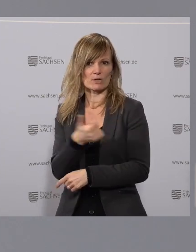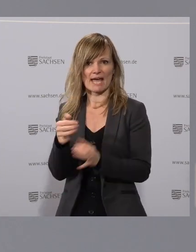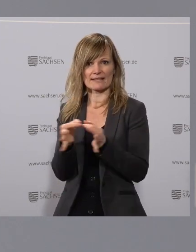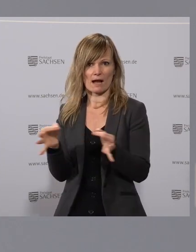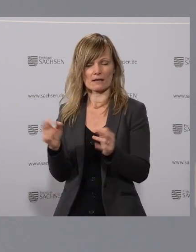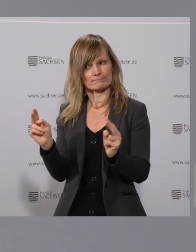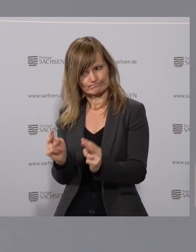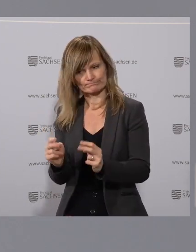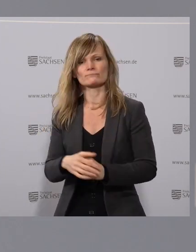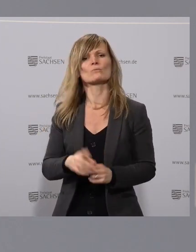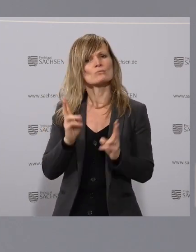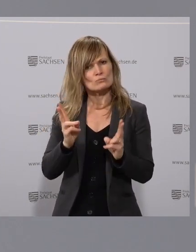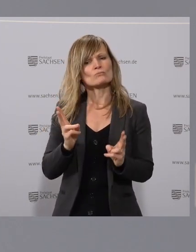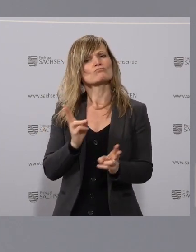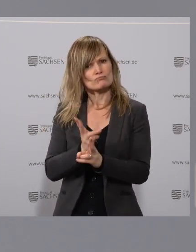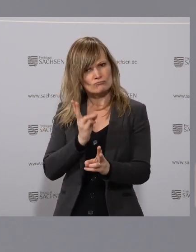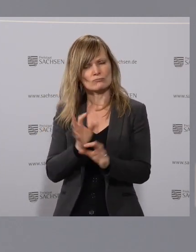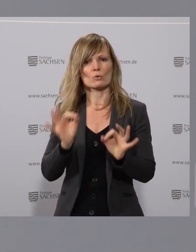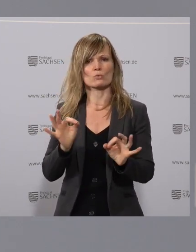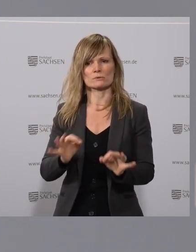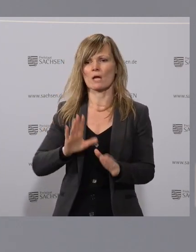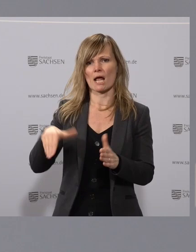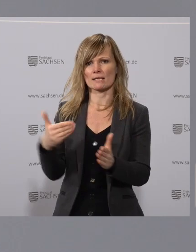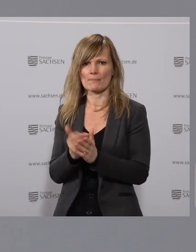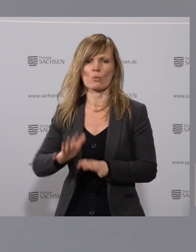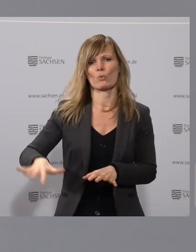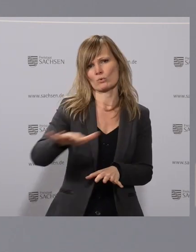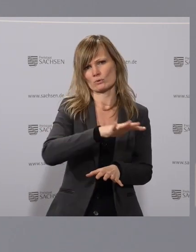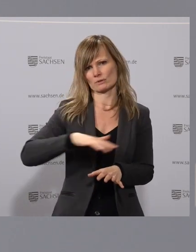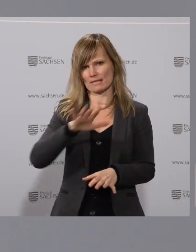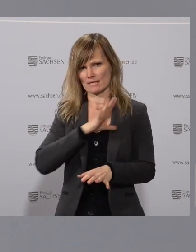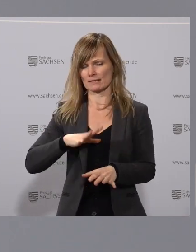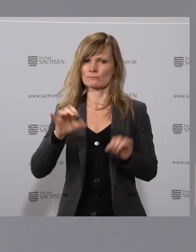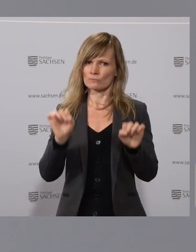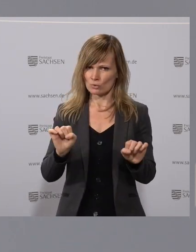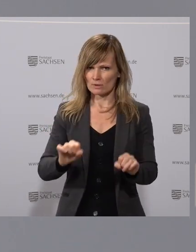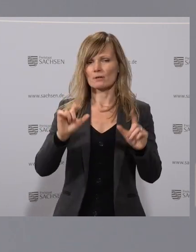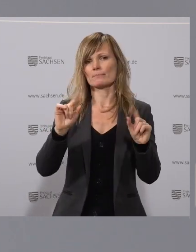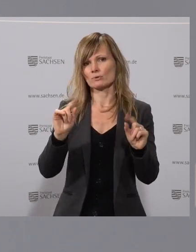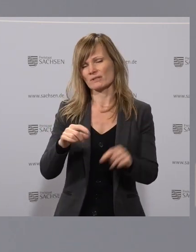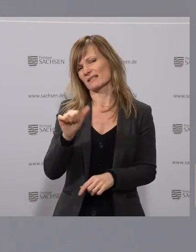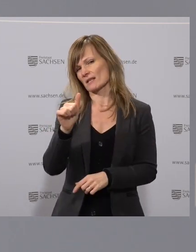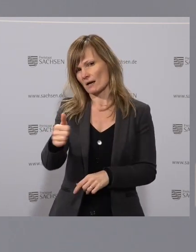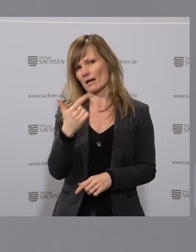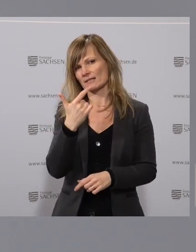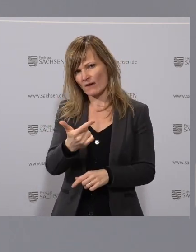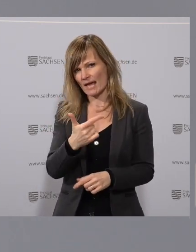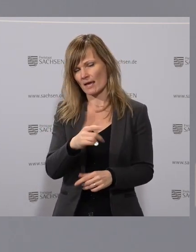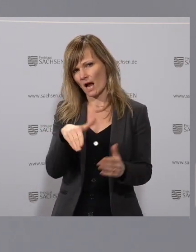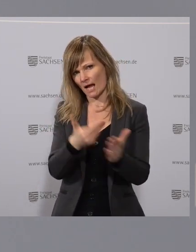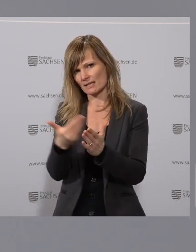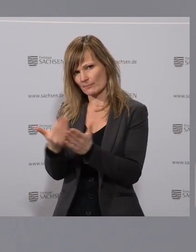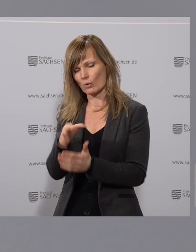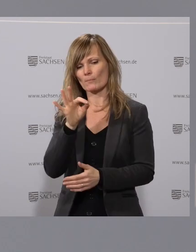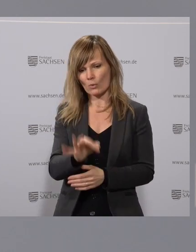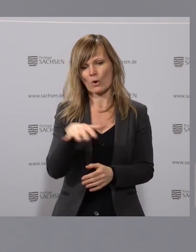wir immer noch ein sehr gutes, flächiges Angebot in Sachsen möglich und das heißt, dass wir ca. zwei Angebote pro Landkreise bzw.